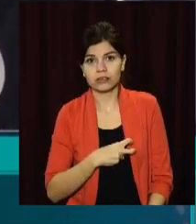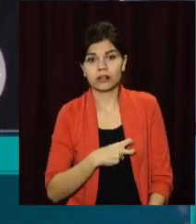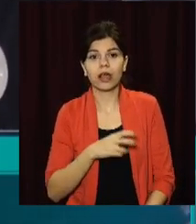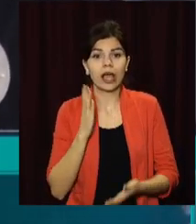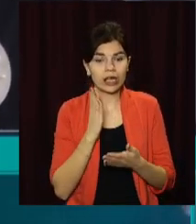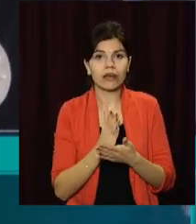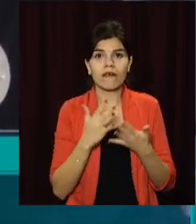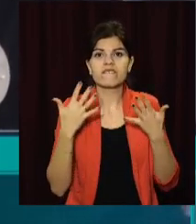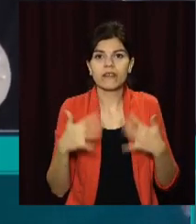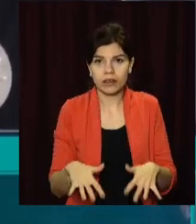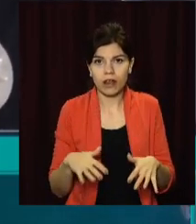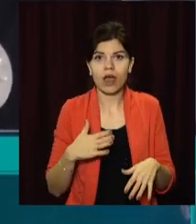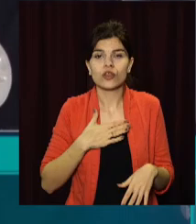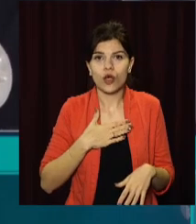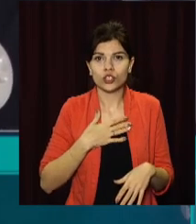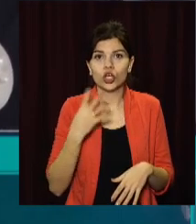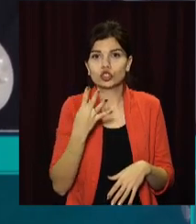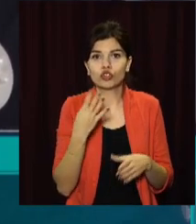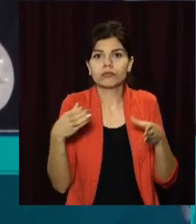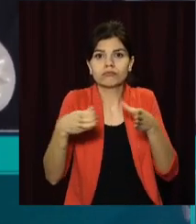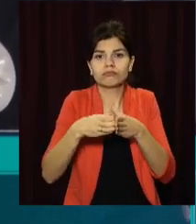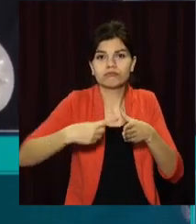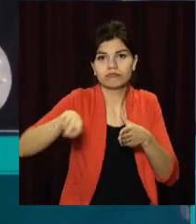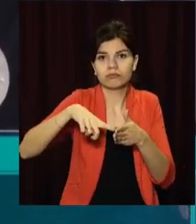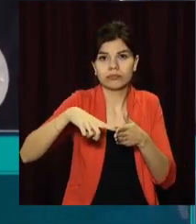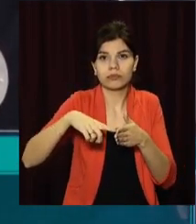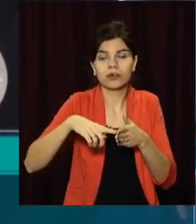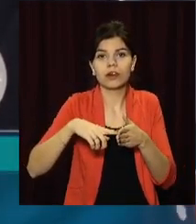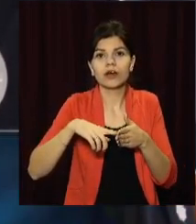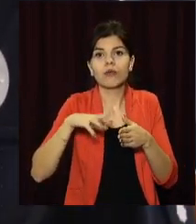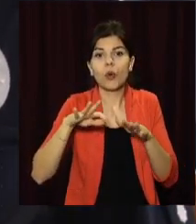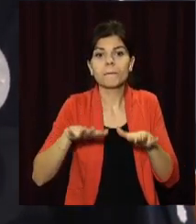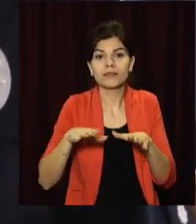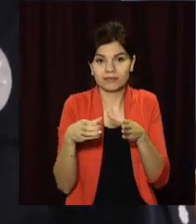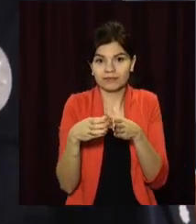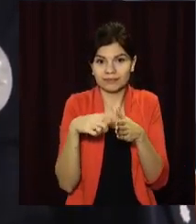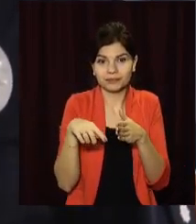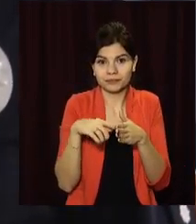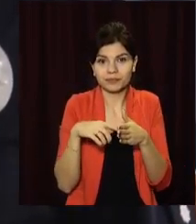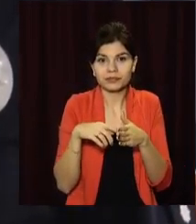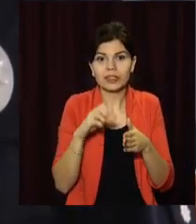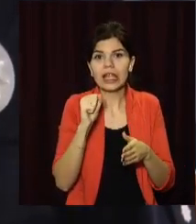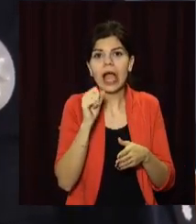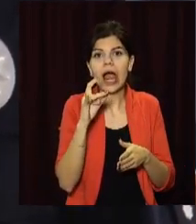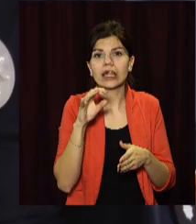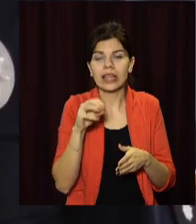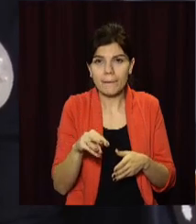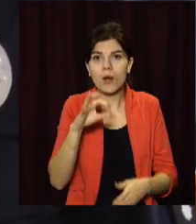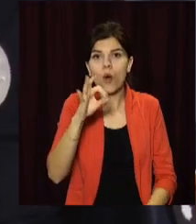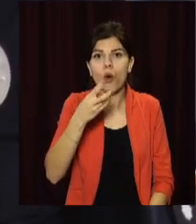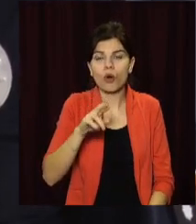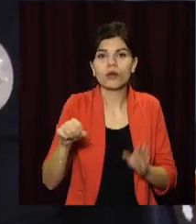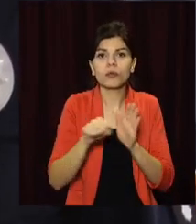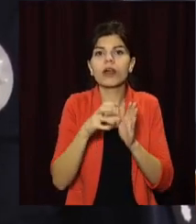є втрати. Наш 4 батальйон по місці втрати Артем і Оля, які